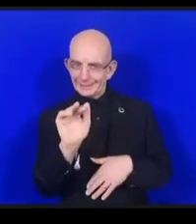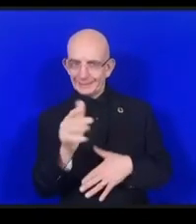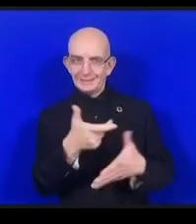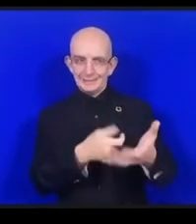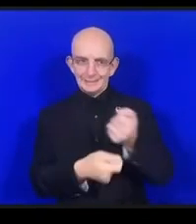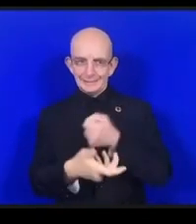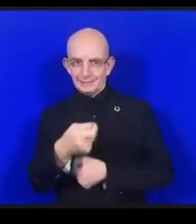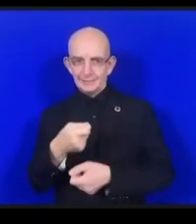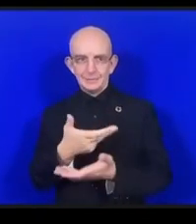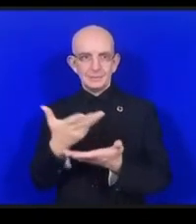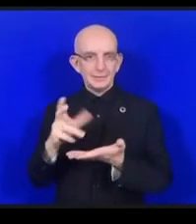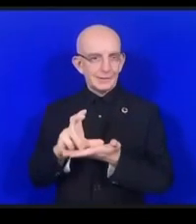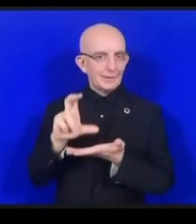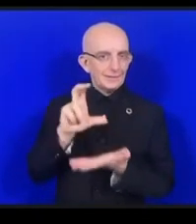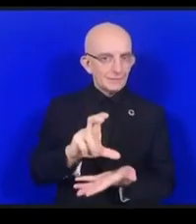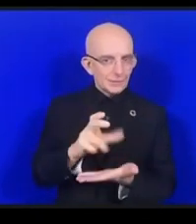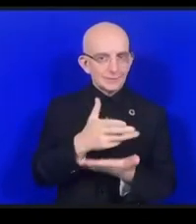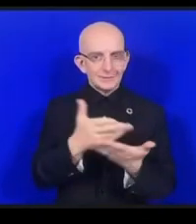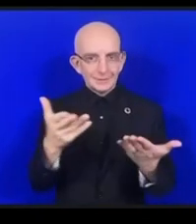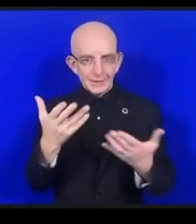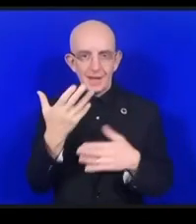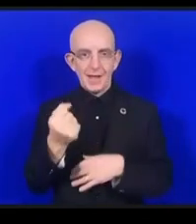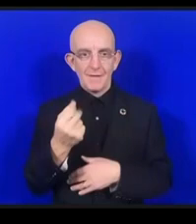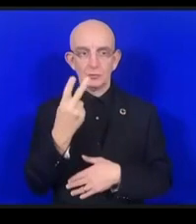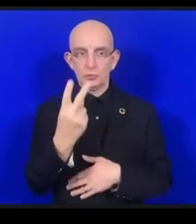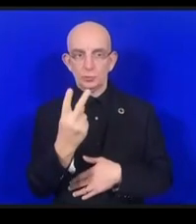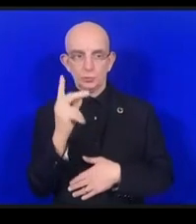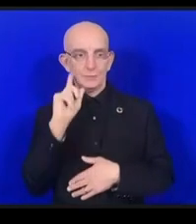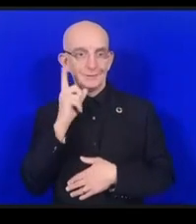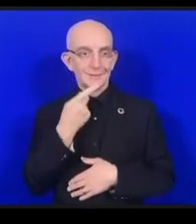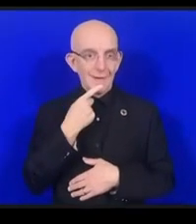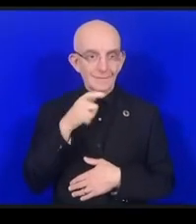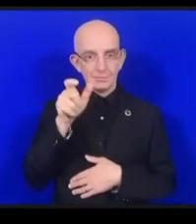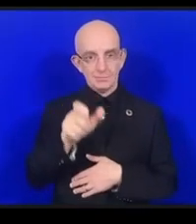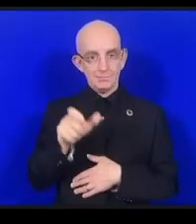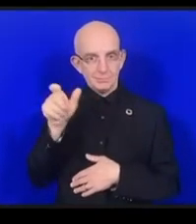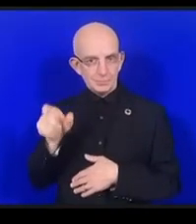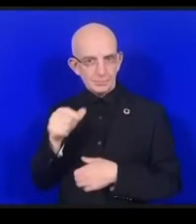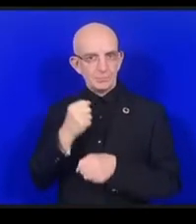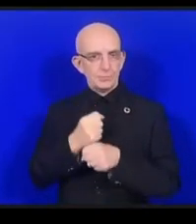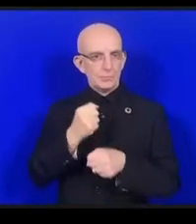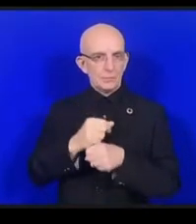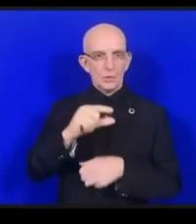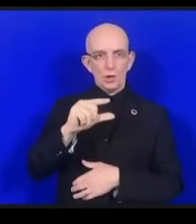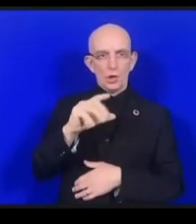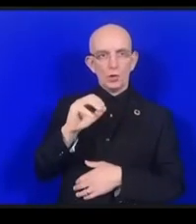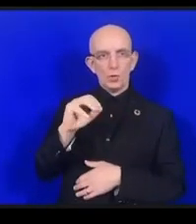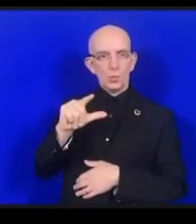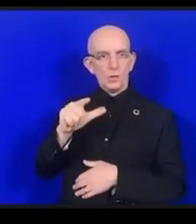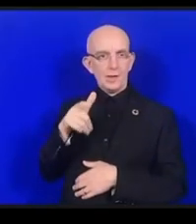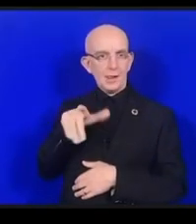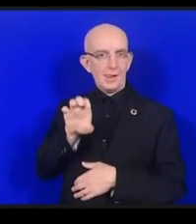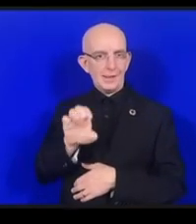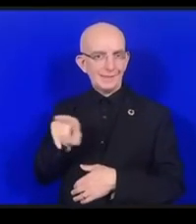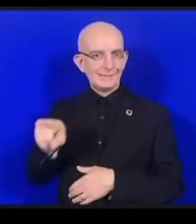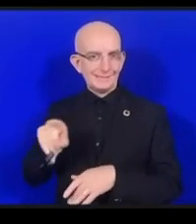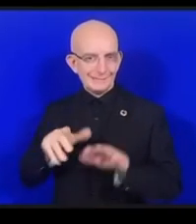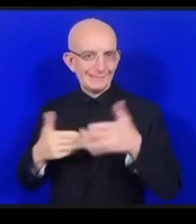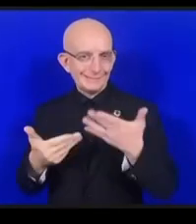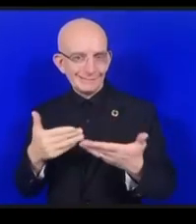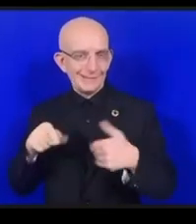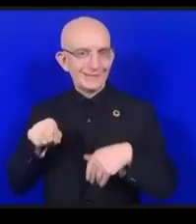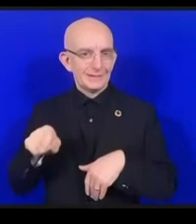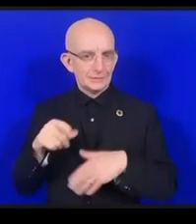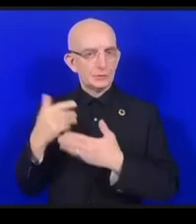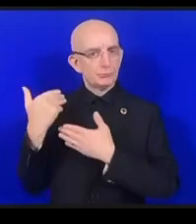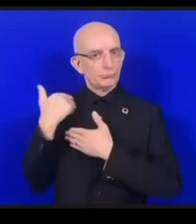が聞こえない方でライブトランスクライブというアプリケーションを返したんですそれは音を取り込んでそしてそれをトランスクライブして他の人が何